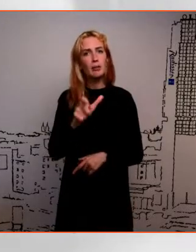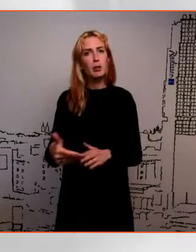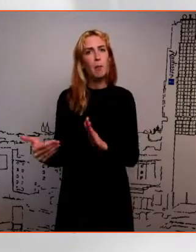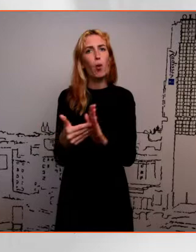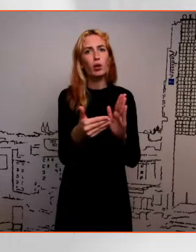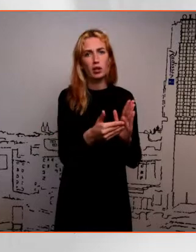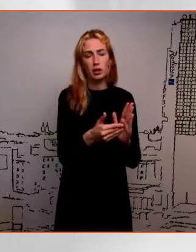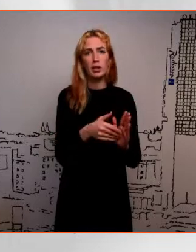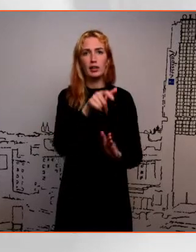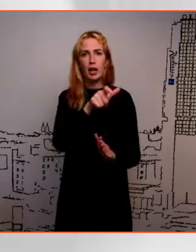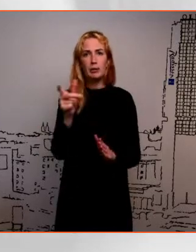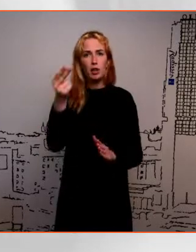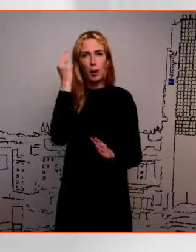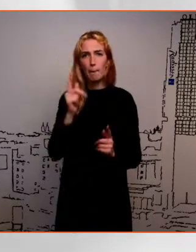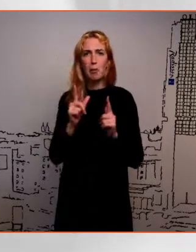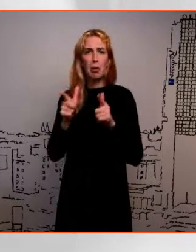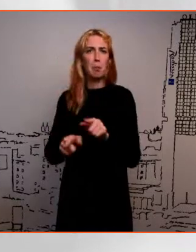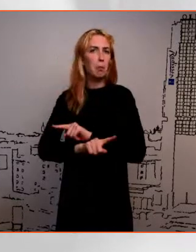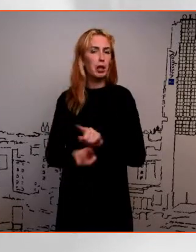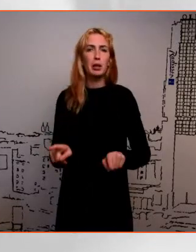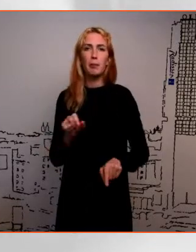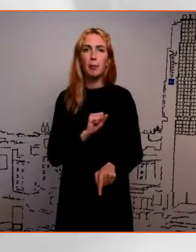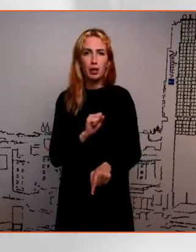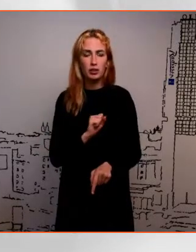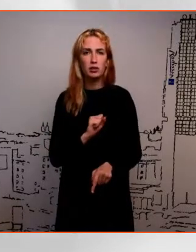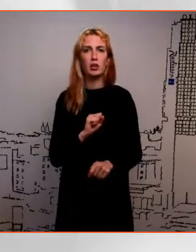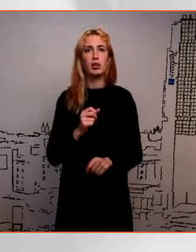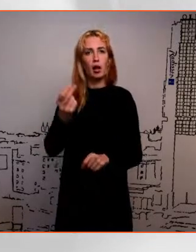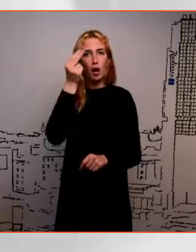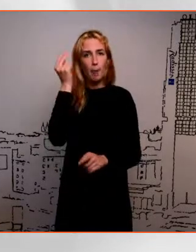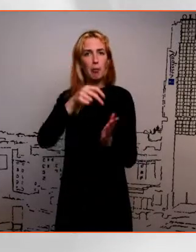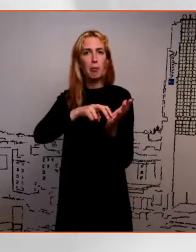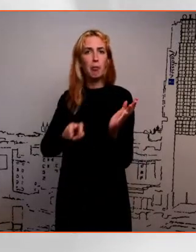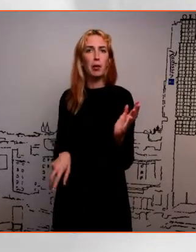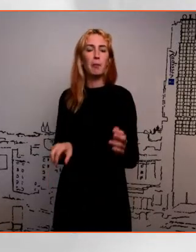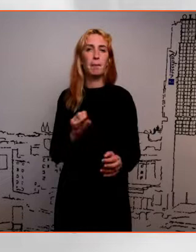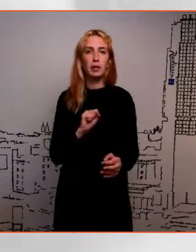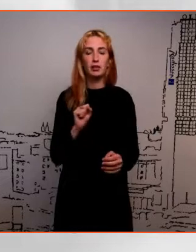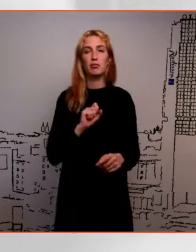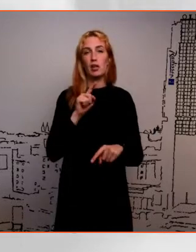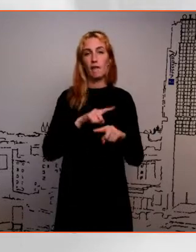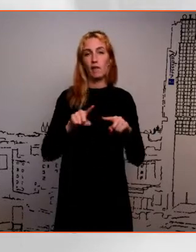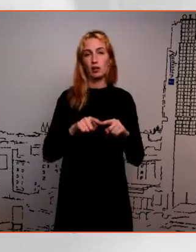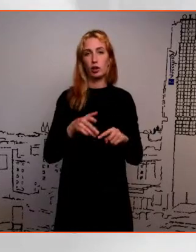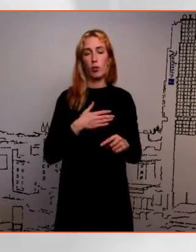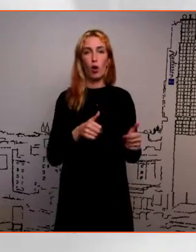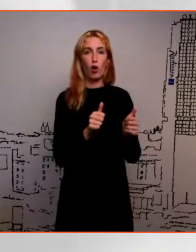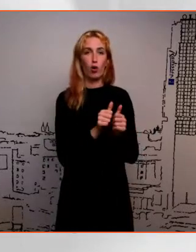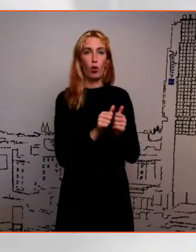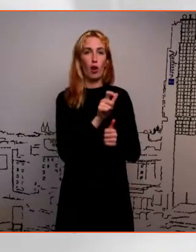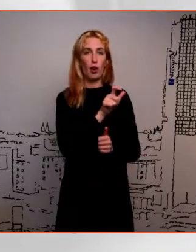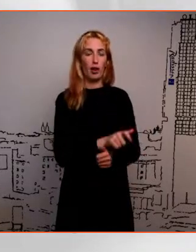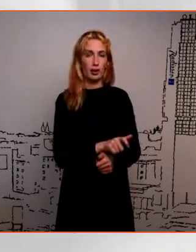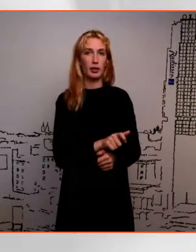õppima või miks katkestatakse. Varsti loen ette ka oma hea kolleegi Talteki